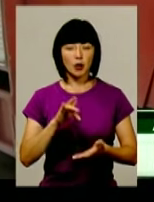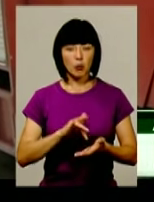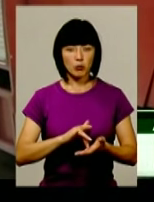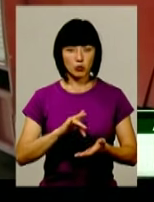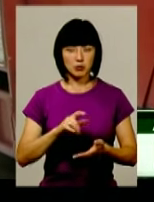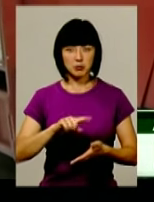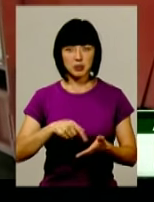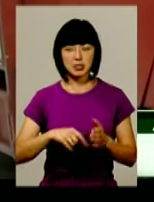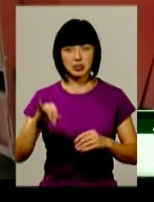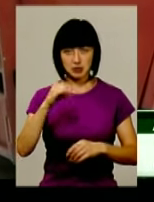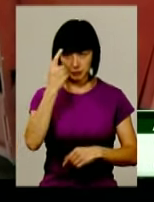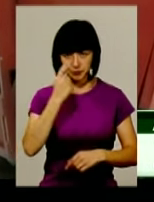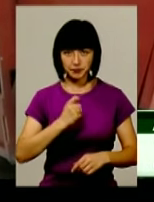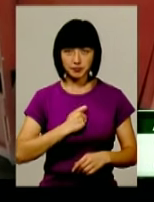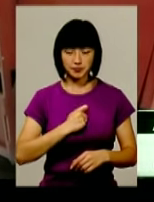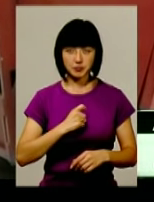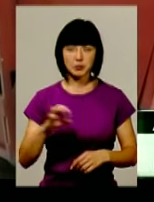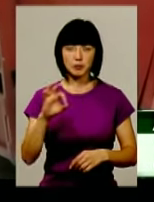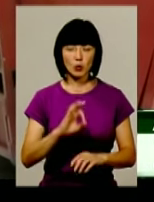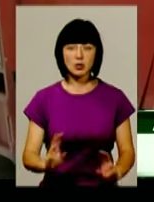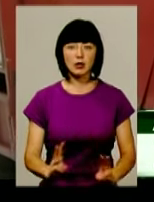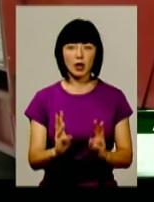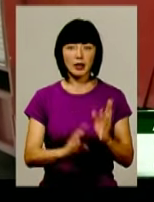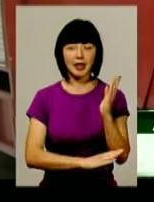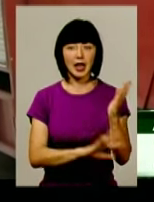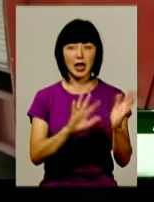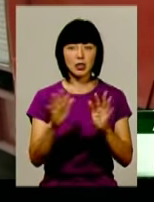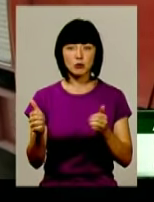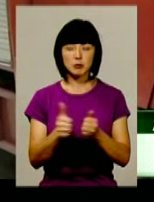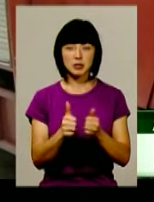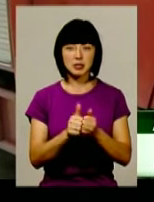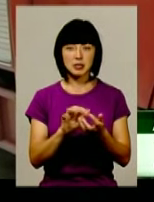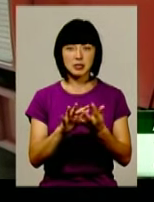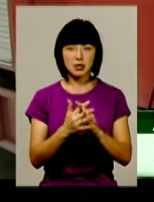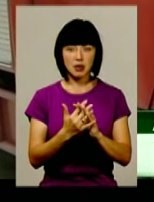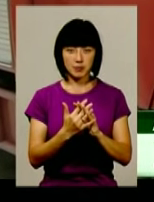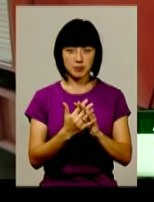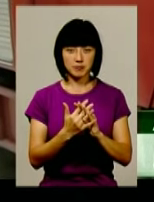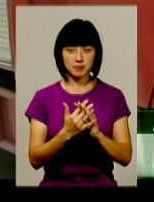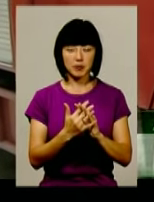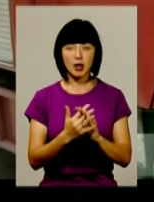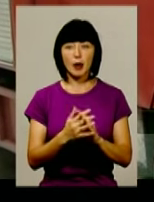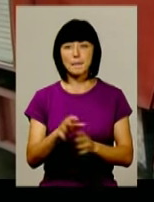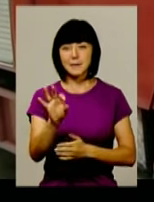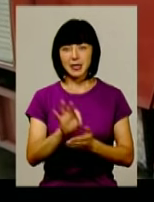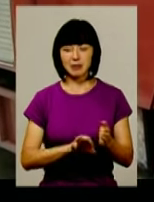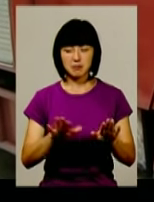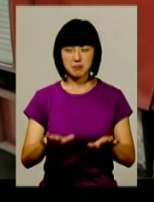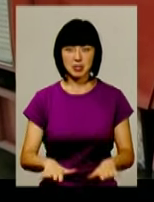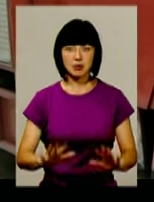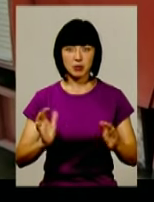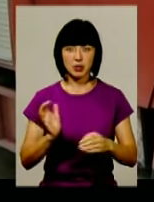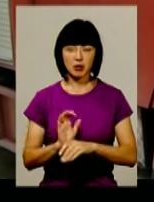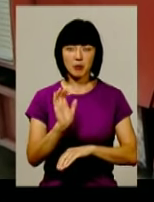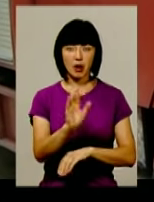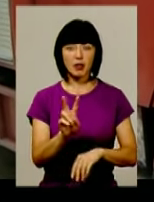частини міста Ізяслав поступало повідомлення про загоряння лісового масиву поблизу села Великорадович. Оперативно до місця події було направлено два